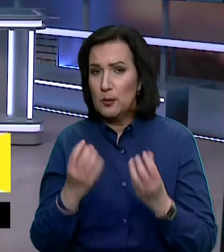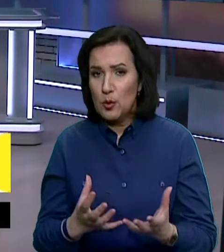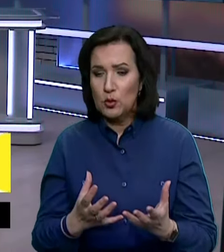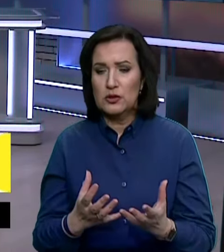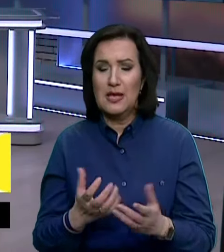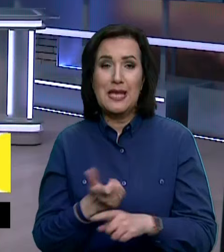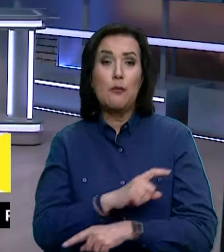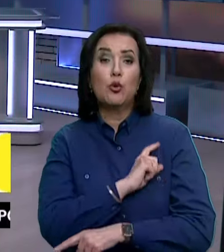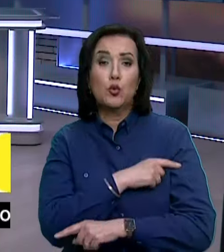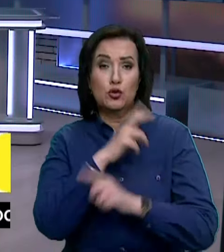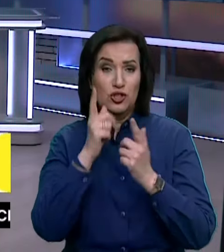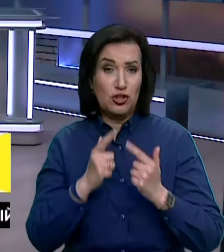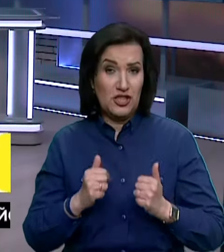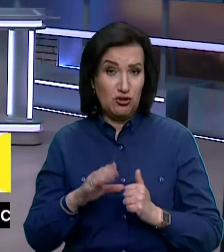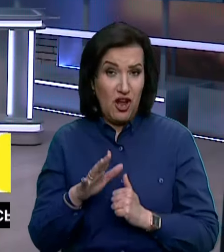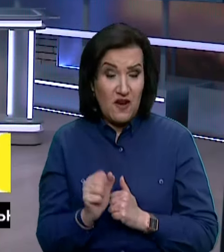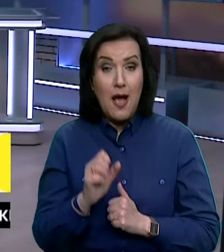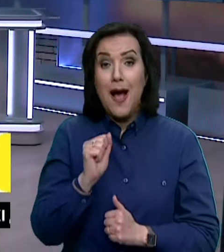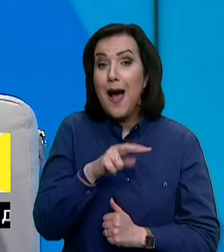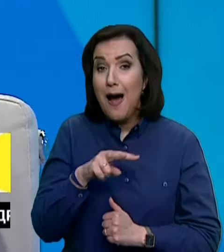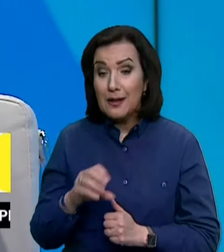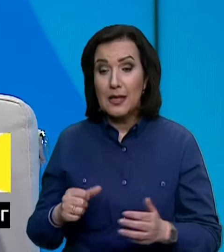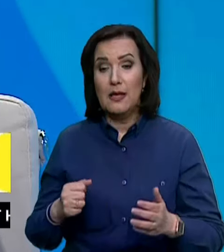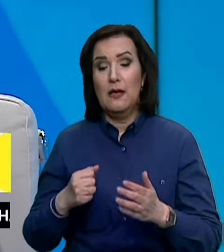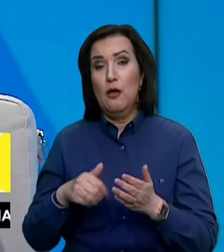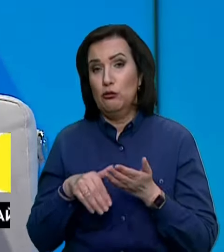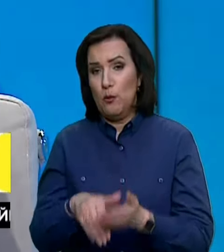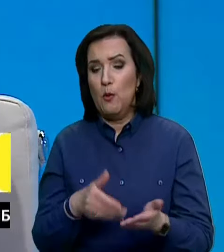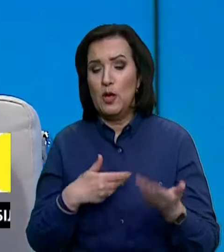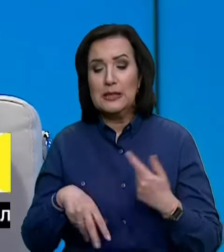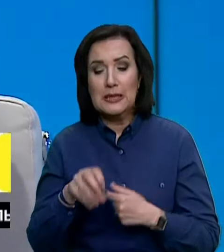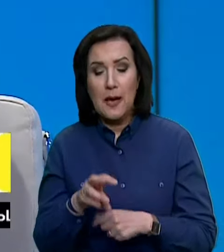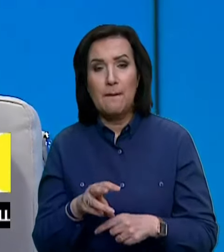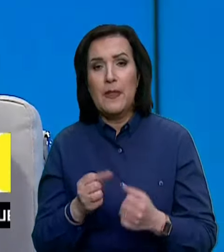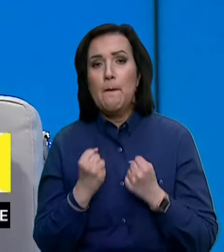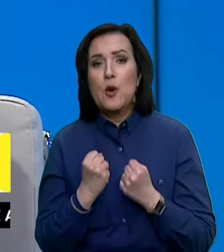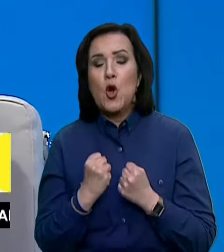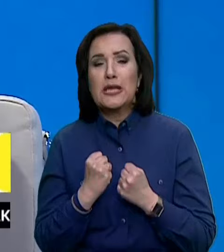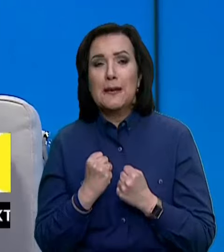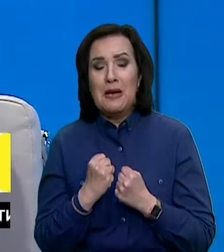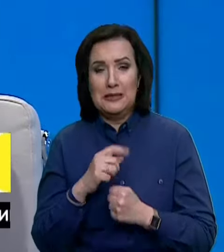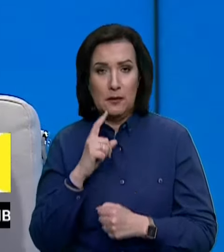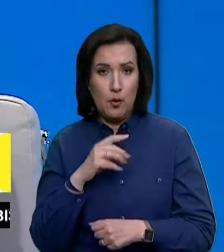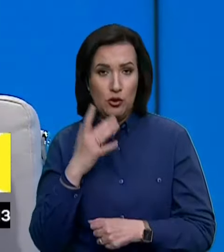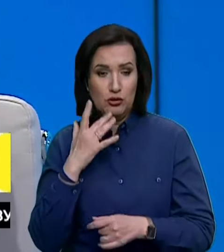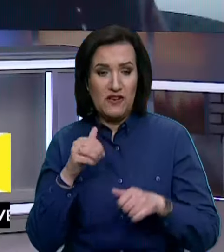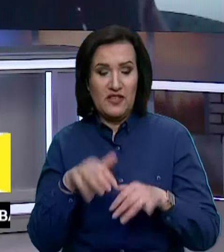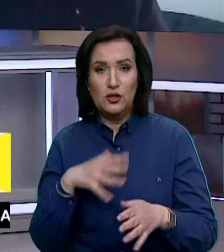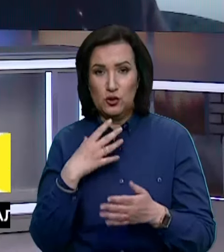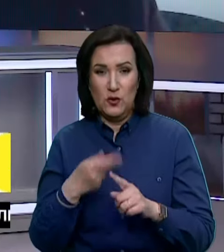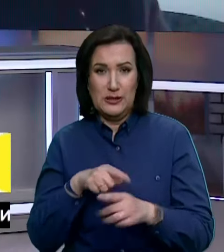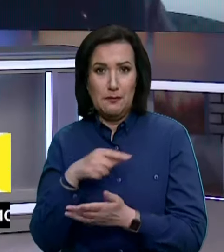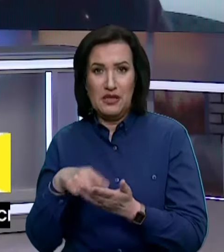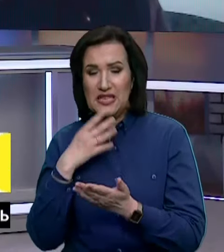найпотужніша держава. Але до певної міри допомогти нам протриматися, поки США вирішують ось ці